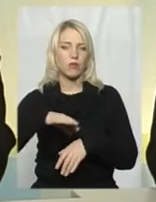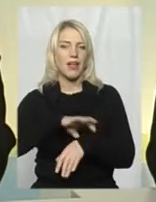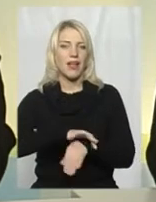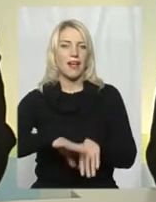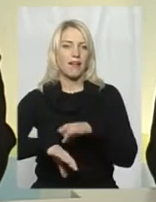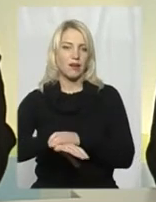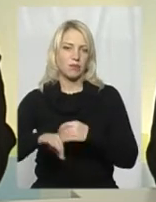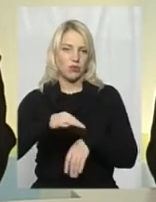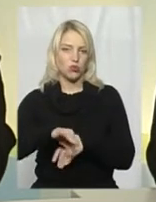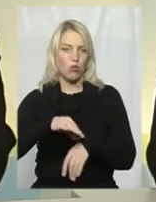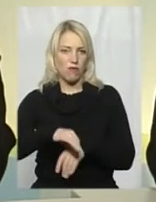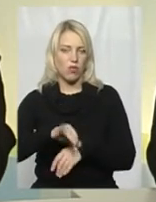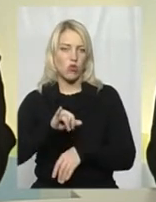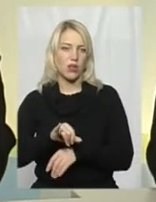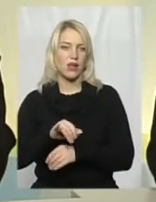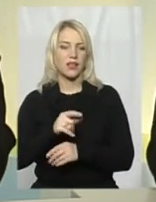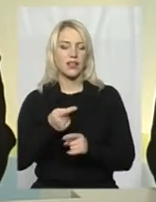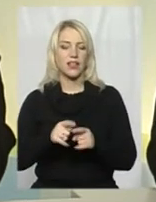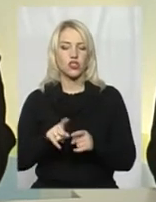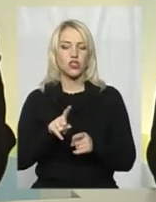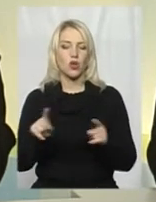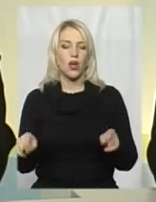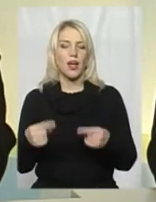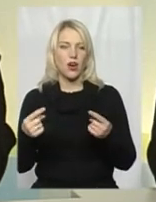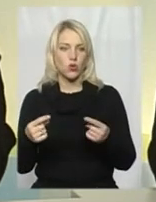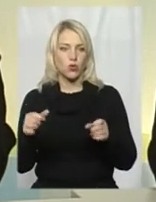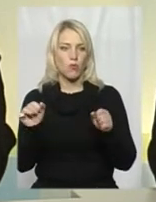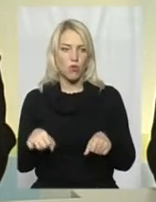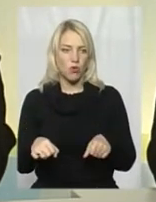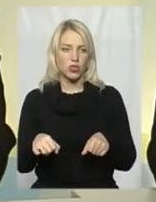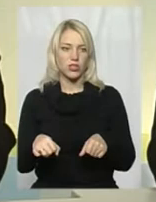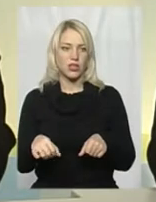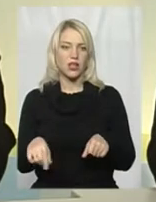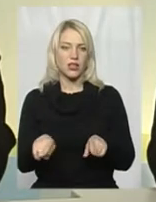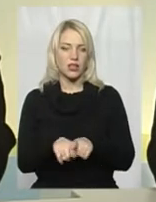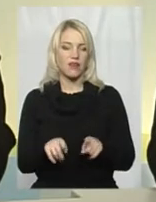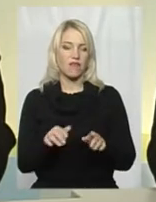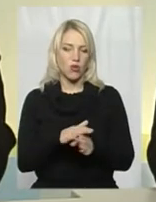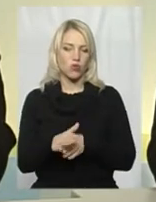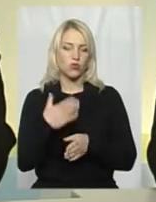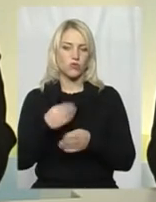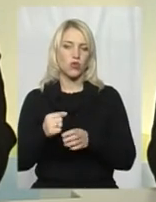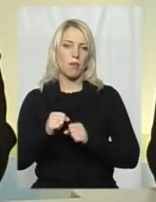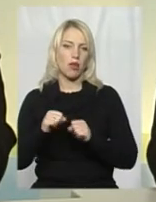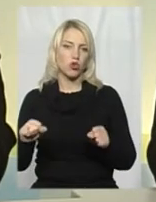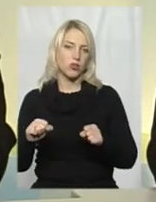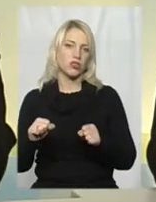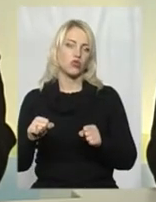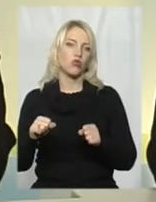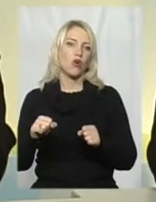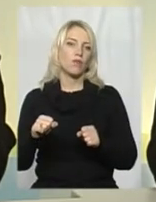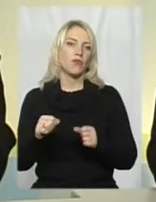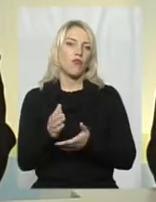те, що реконструкція може і таки виконує свою патріотичну функцію,